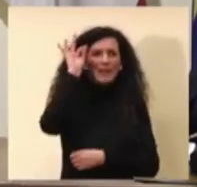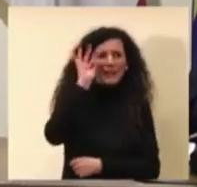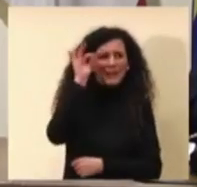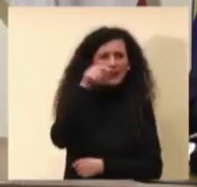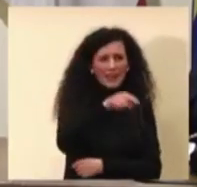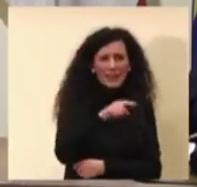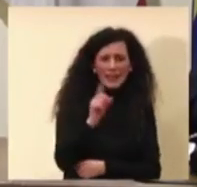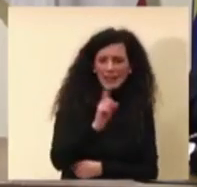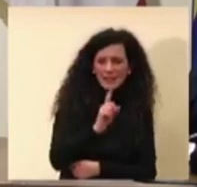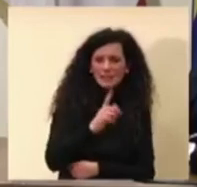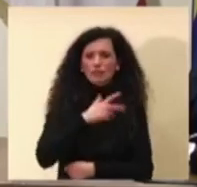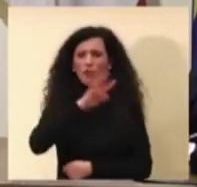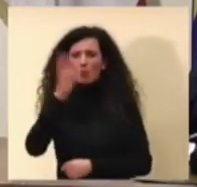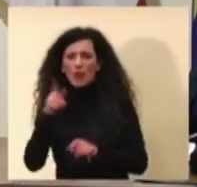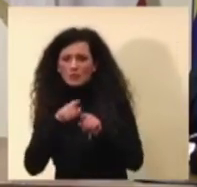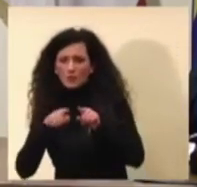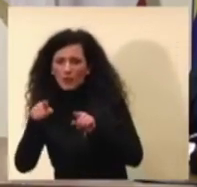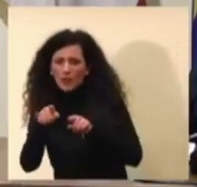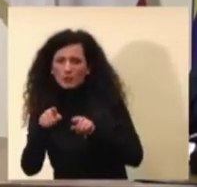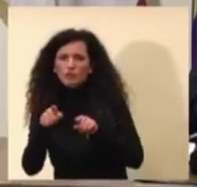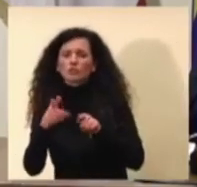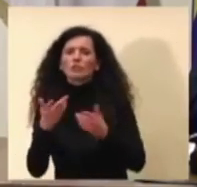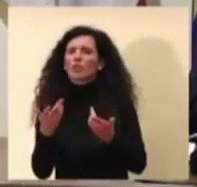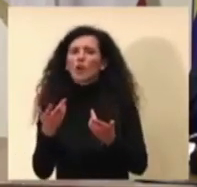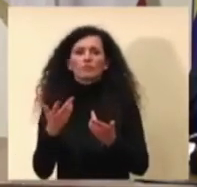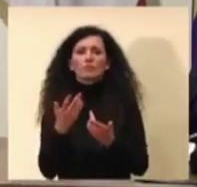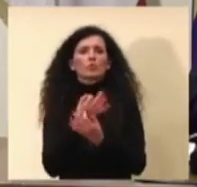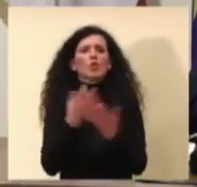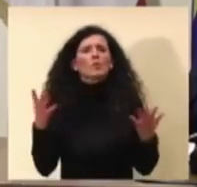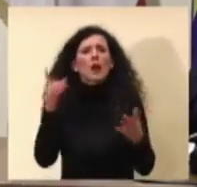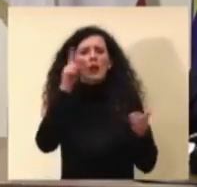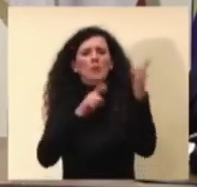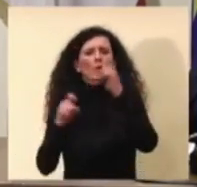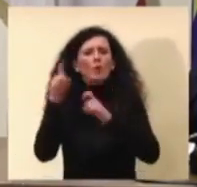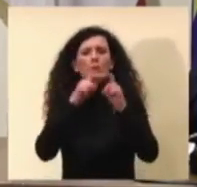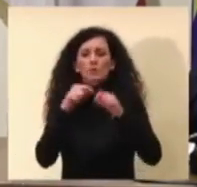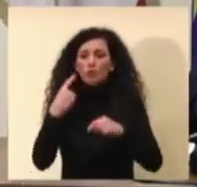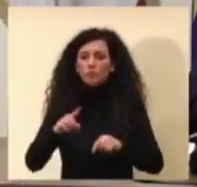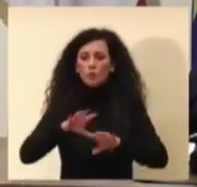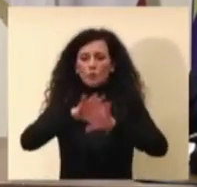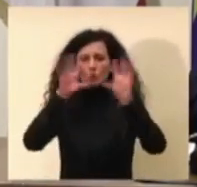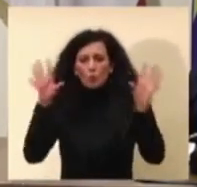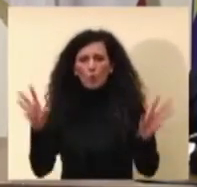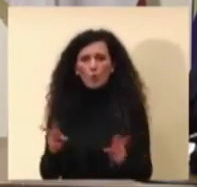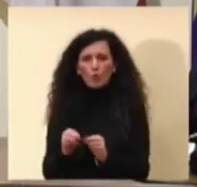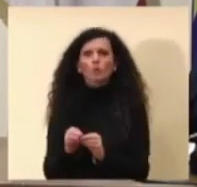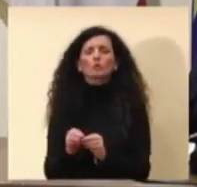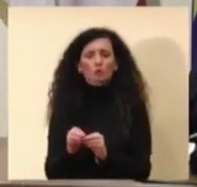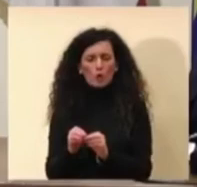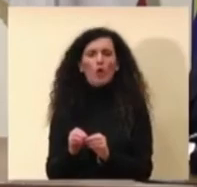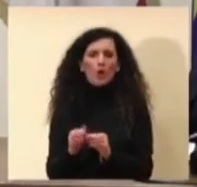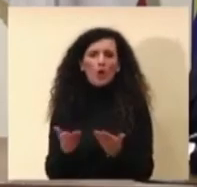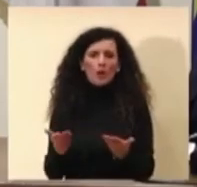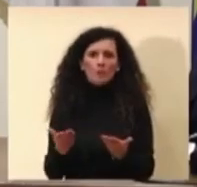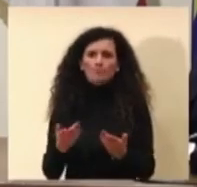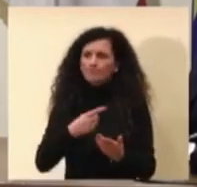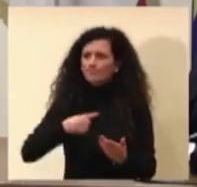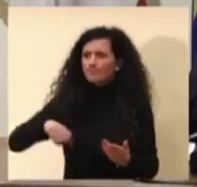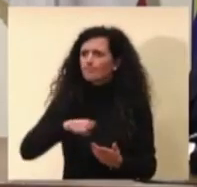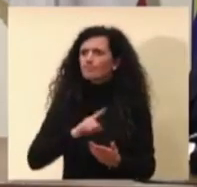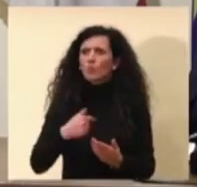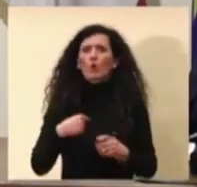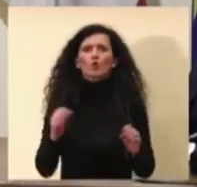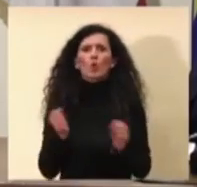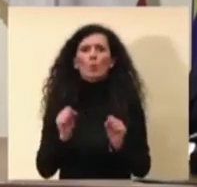perfettamente al vaccino ci sia una piccola riduzione efficacia sono tutte cose che ci dicono che dobbiamo non